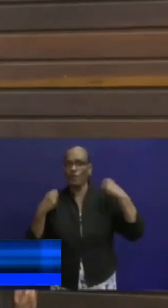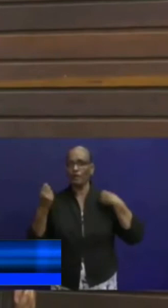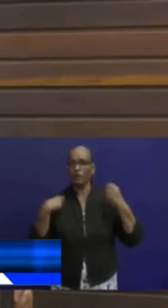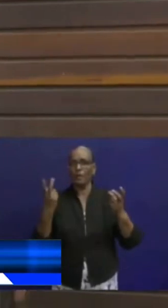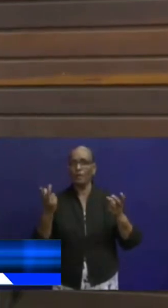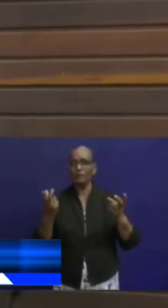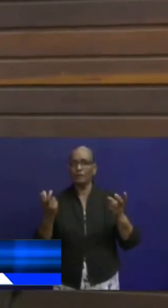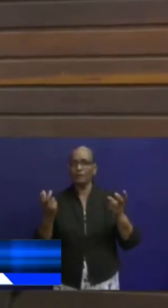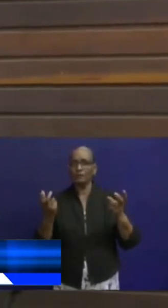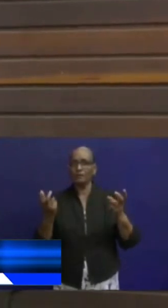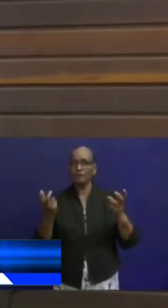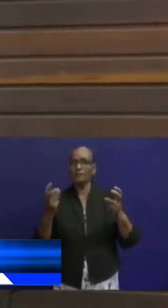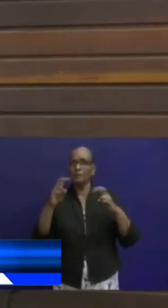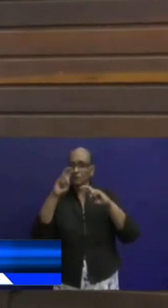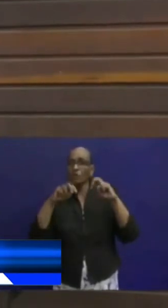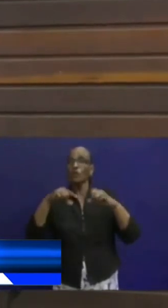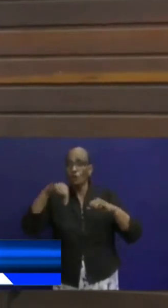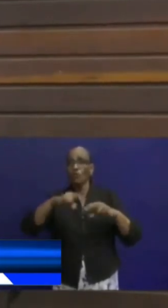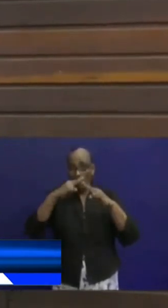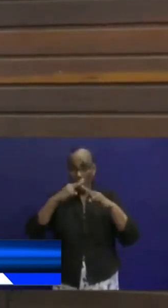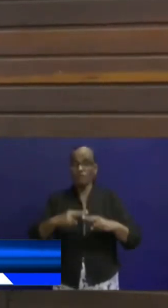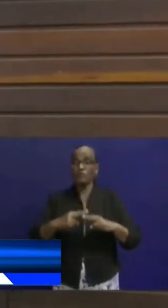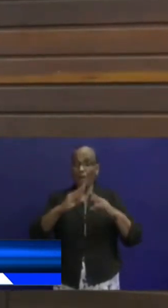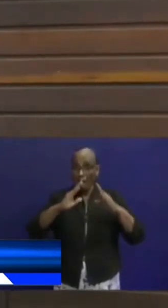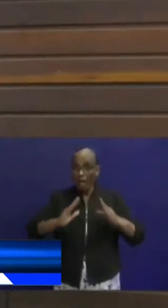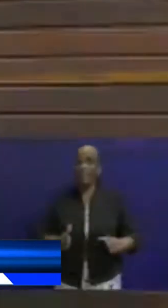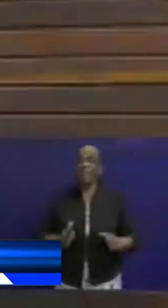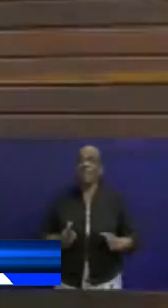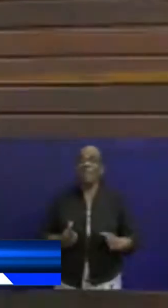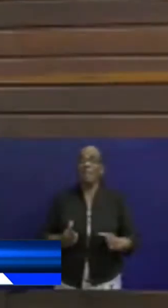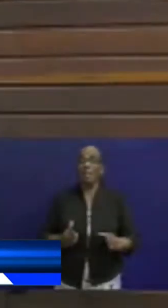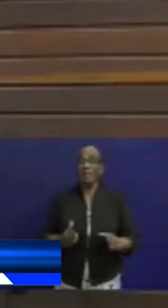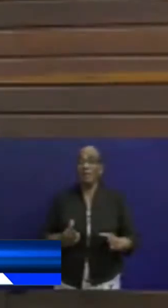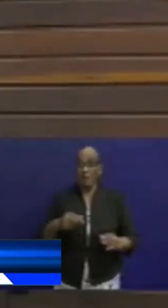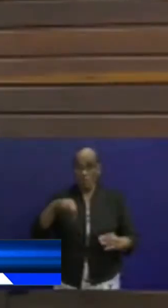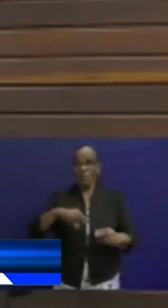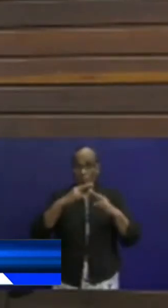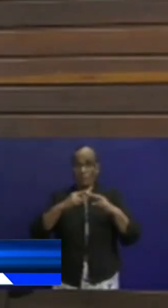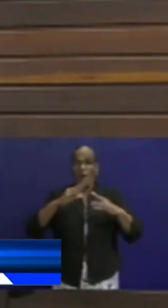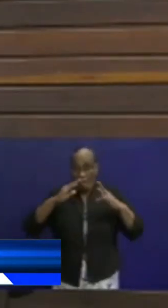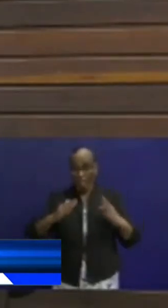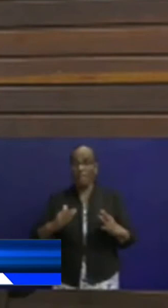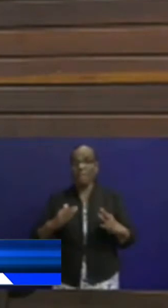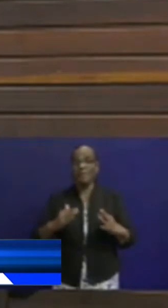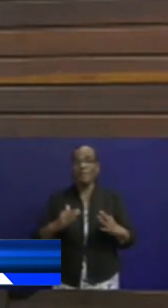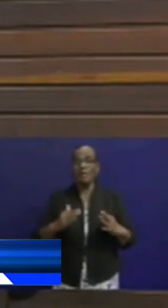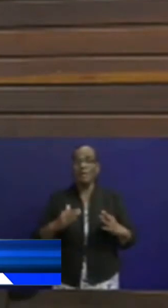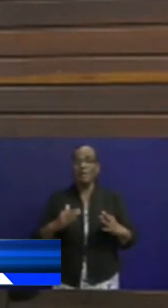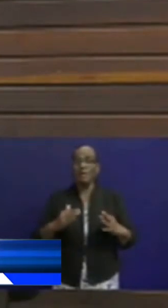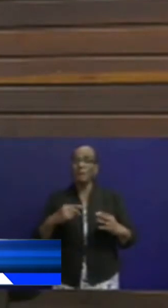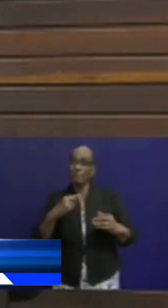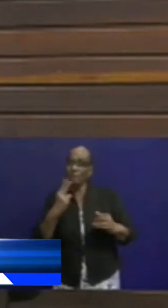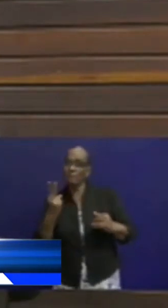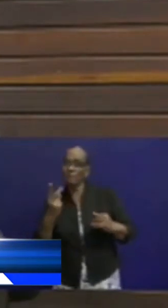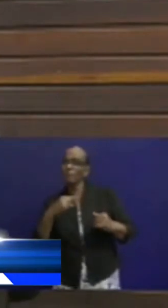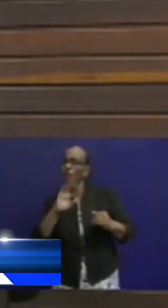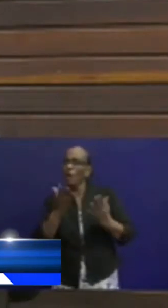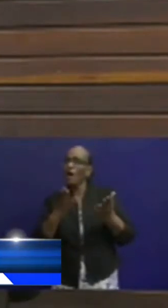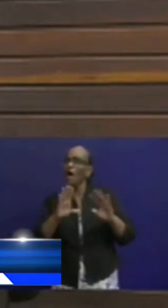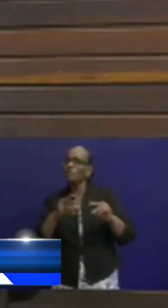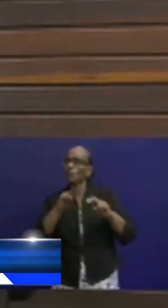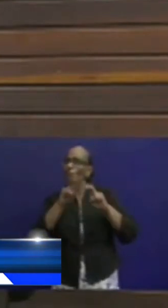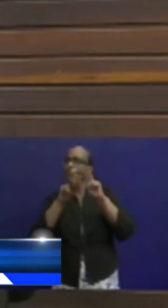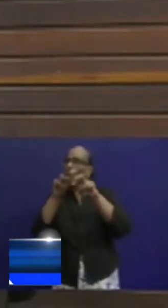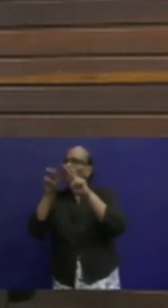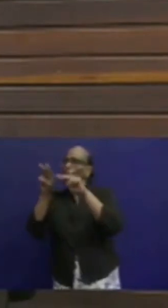gaat erom dat wij nu die afspraken hebben, maar we gaan sowieso de